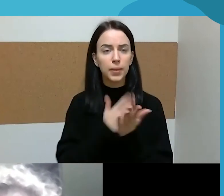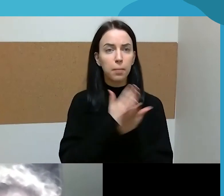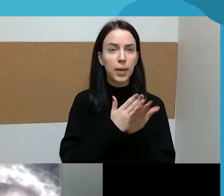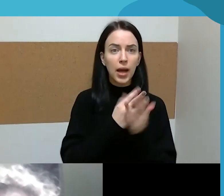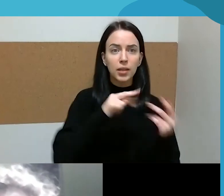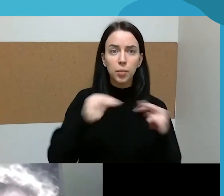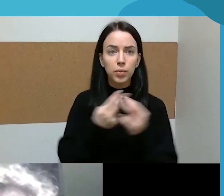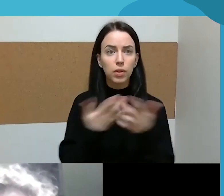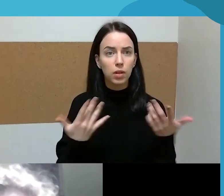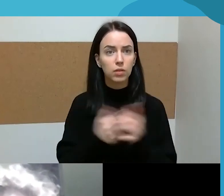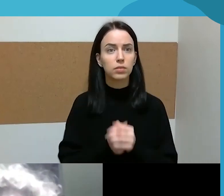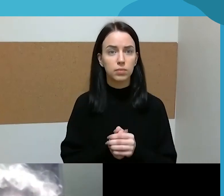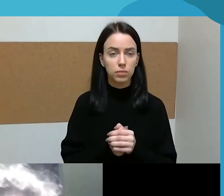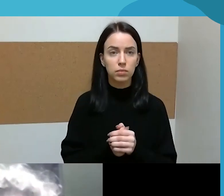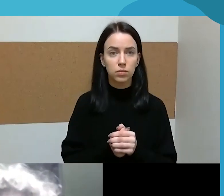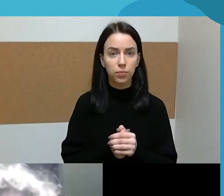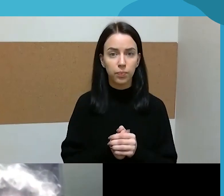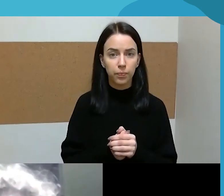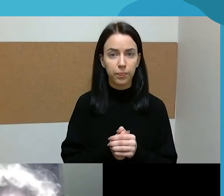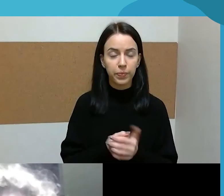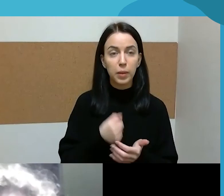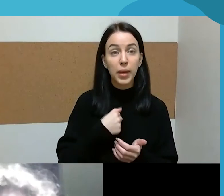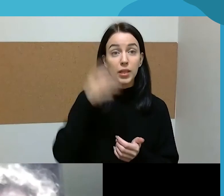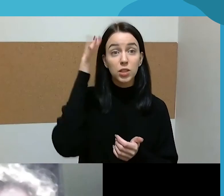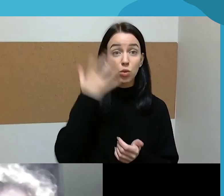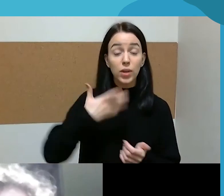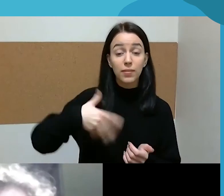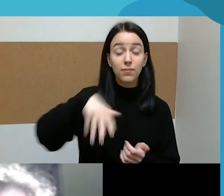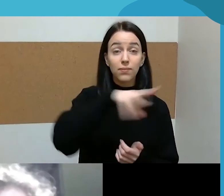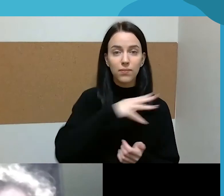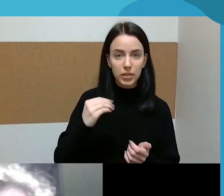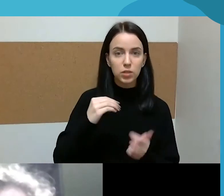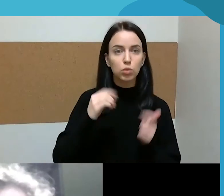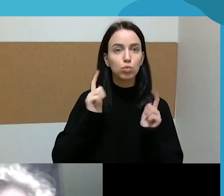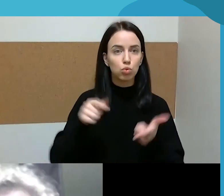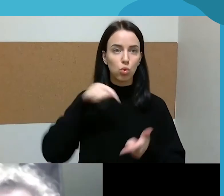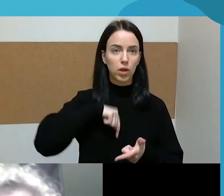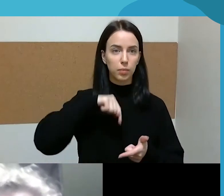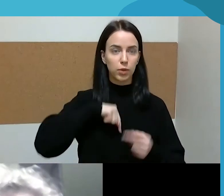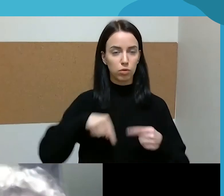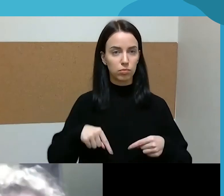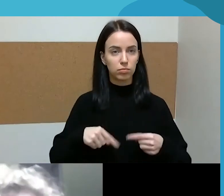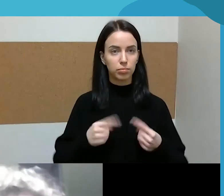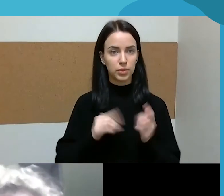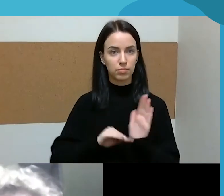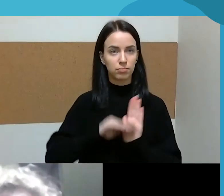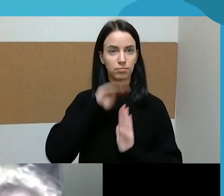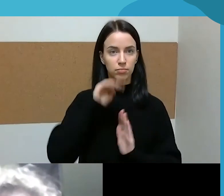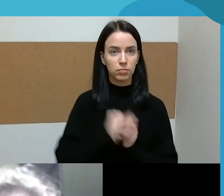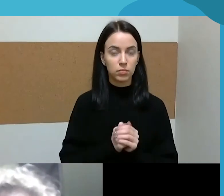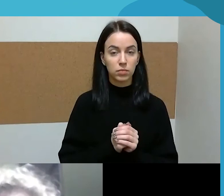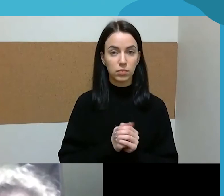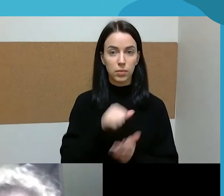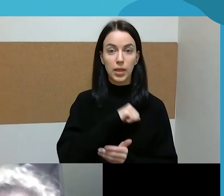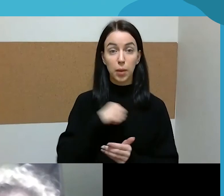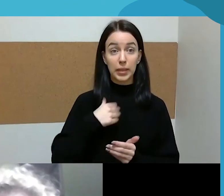iššūkis. Bet aš manau, kad visi tie iššūkiai iš tikrųjų labai brandina. Ir aš kai galvoju apie save, apie savo motinystės